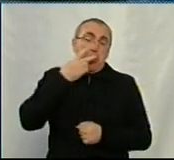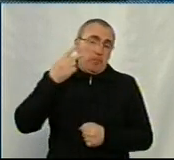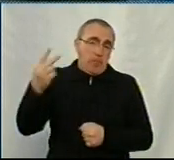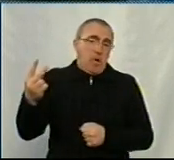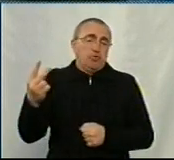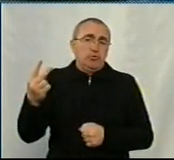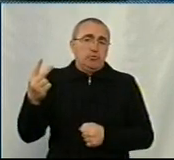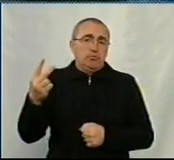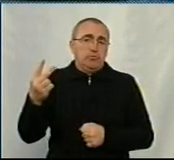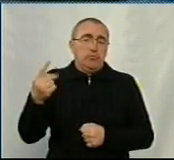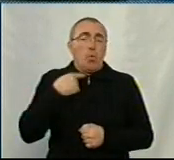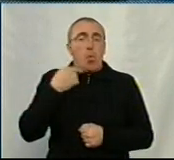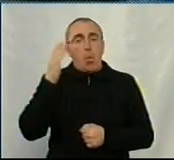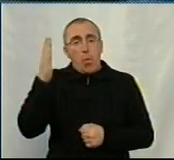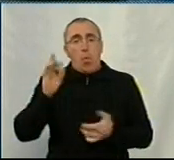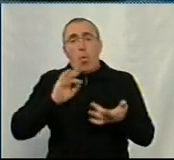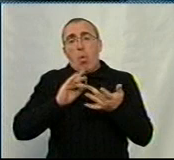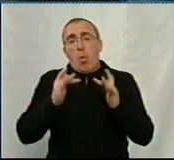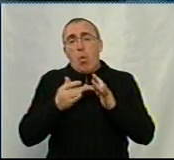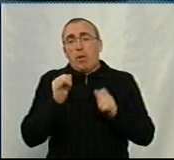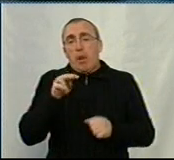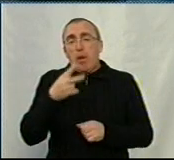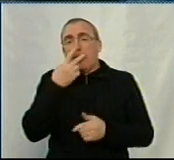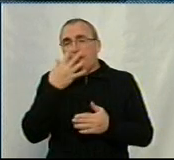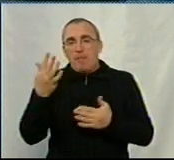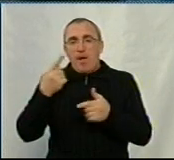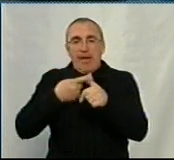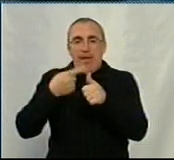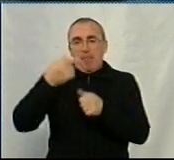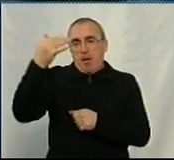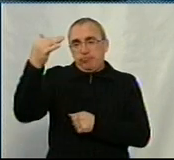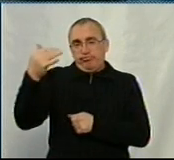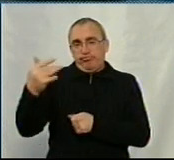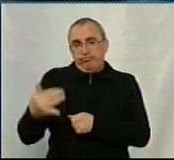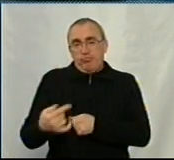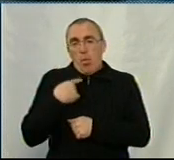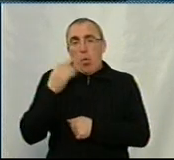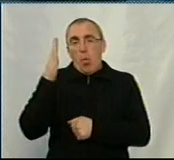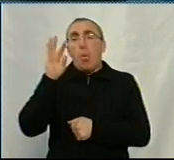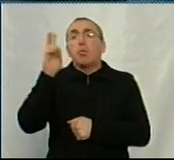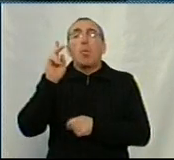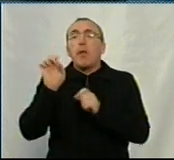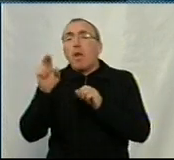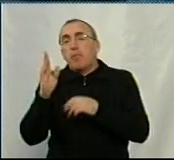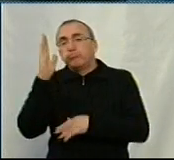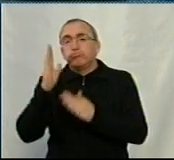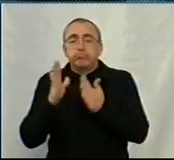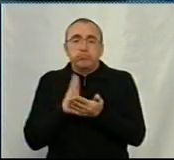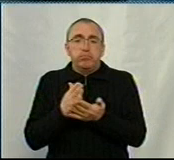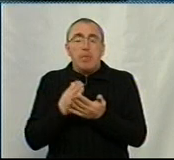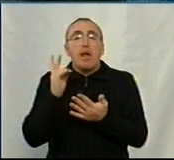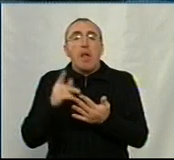що бачимо голосування онлайн, правда, не бачимо поіменного списку голосування, хто як голосував. Як плануєте